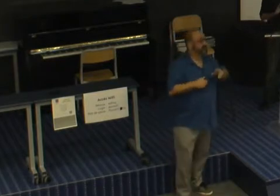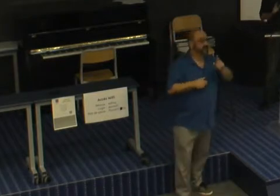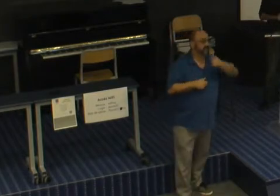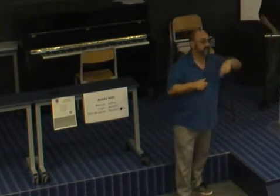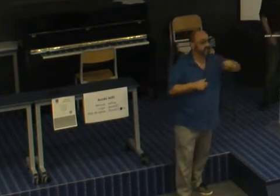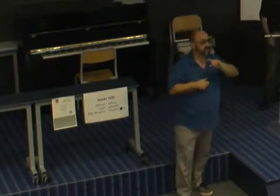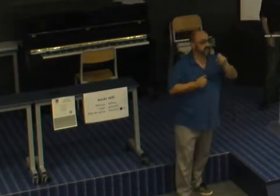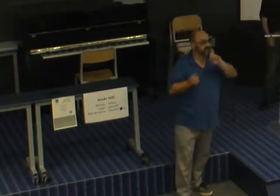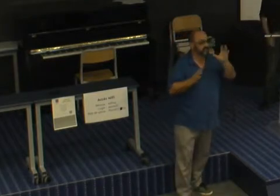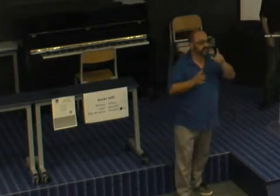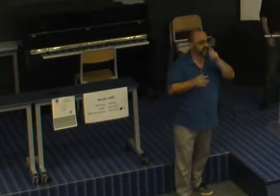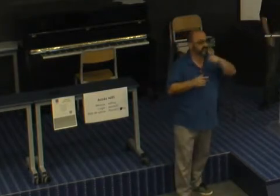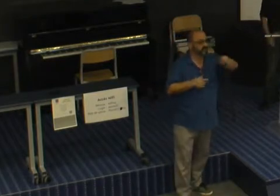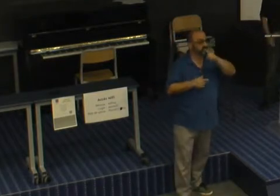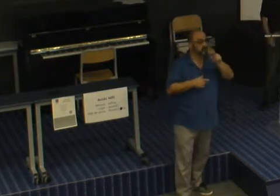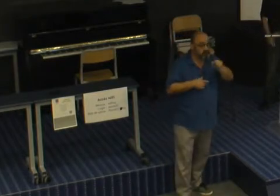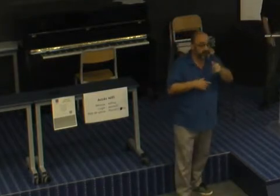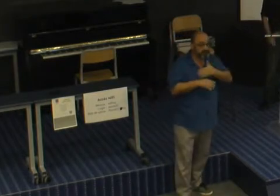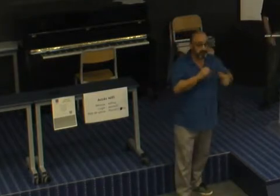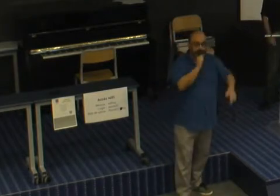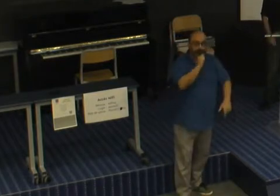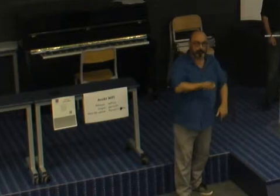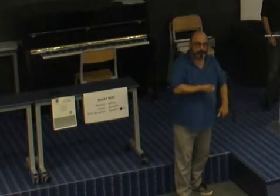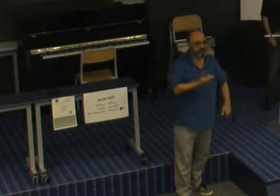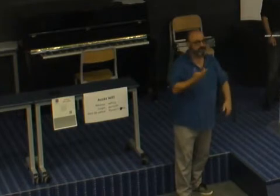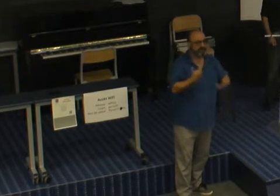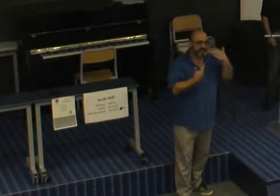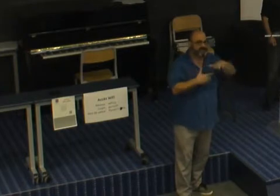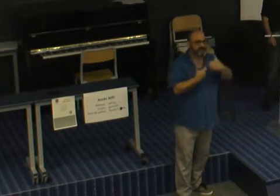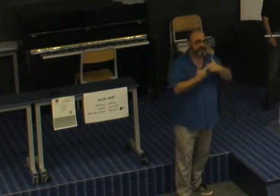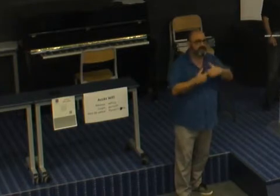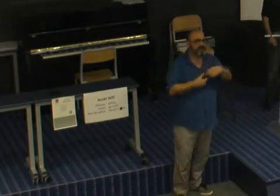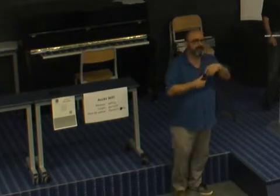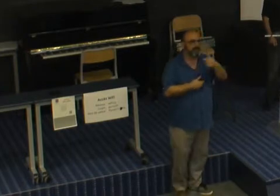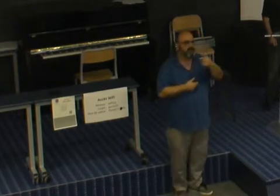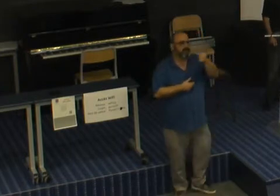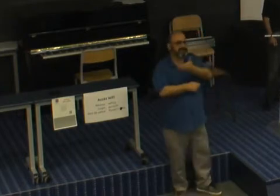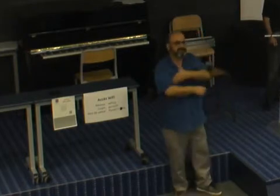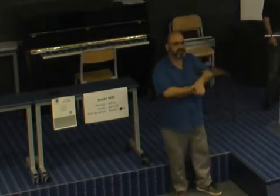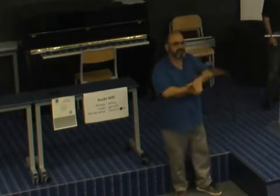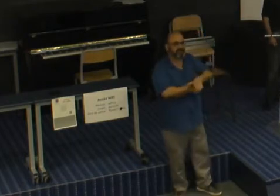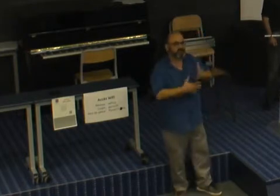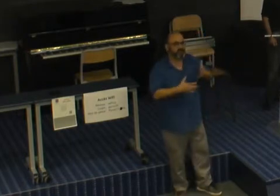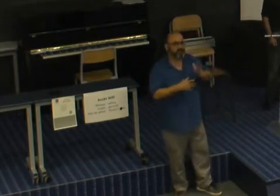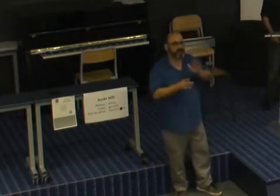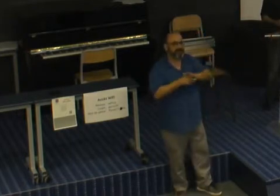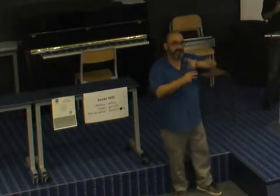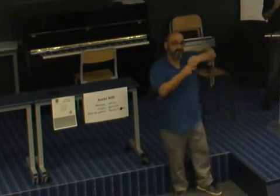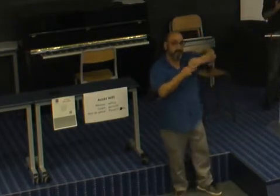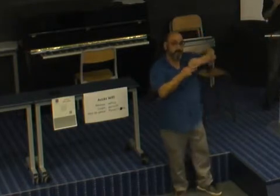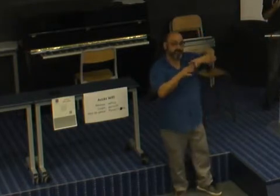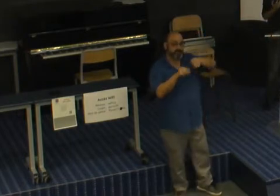vous serverez totalement ce grenou. Savez-vous qu'il existe la discrimination à la patronymie, c'est-à-dire au nom et prénom